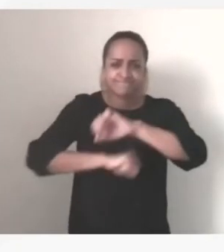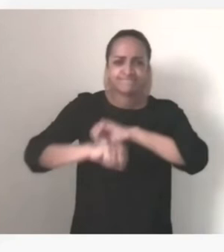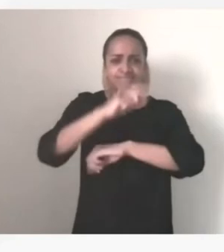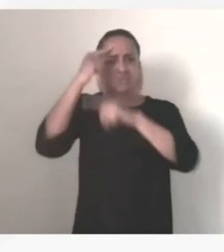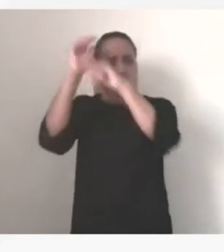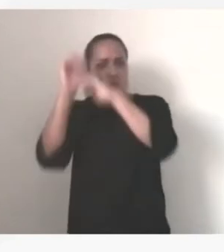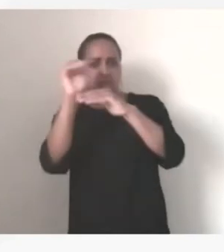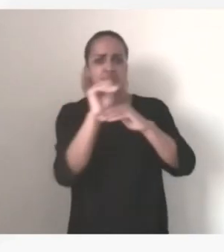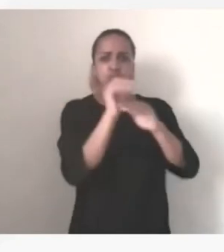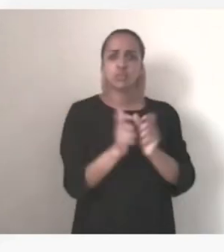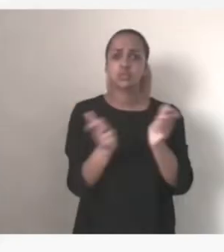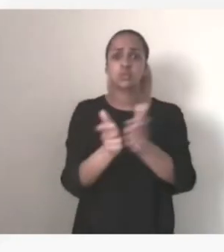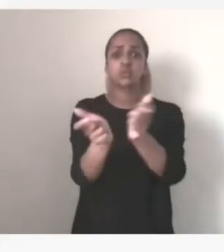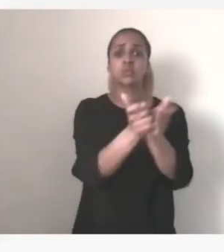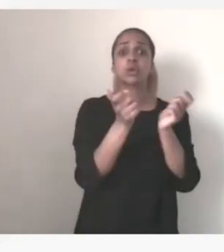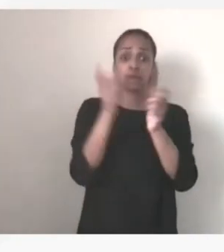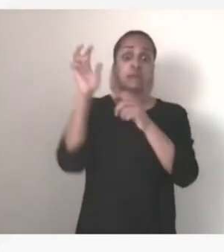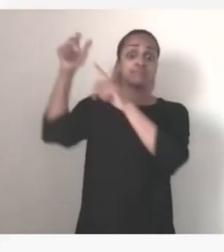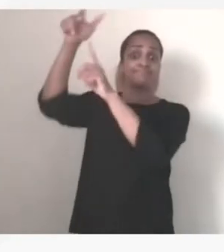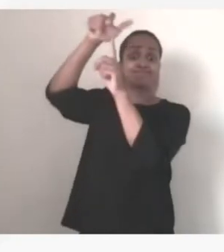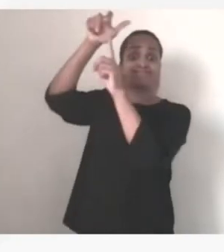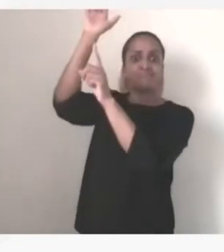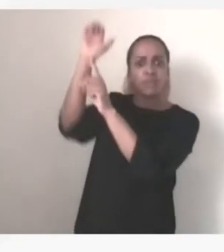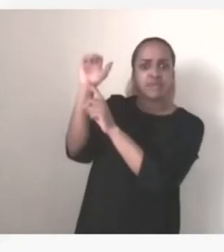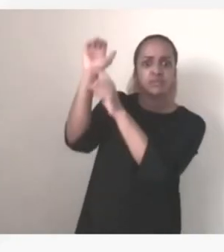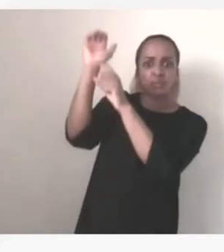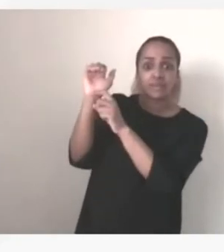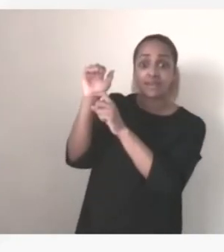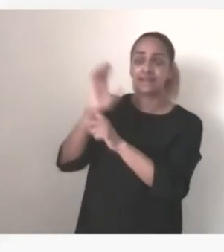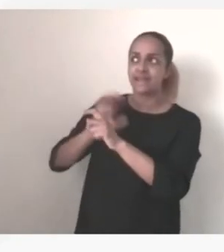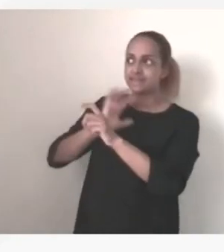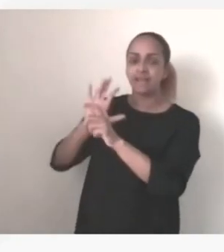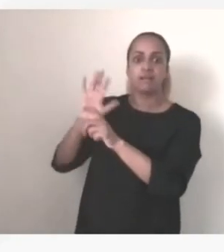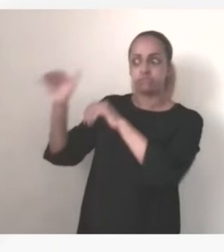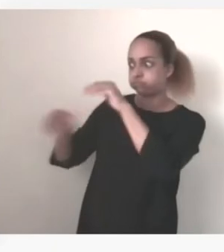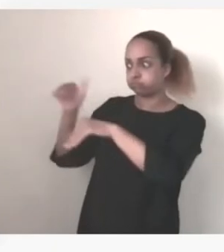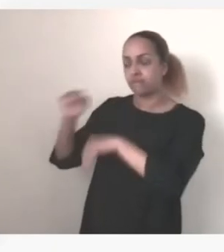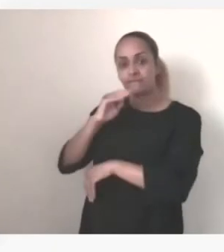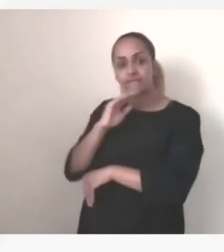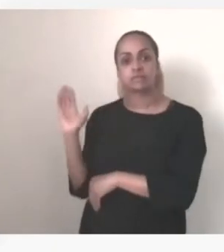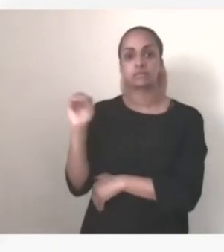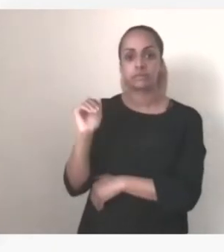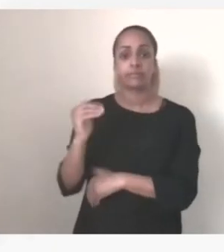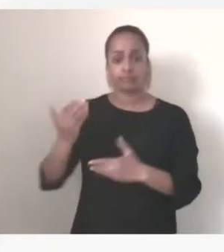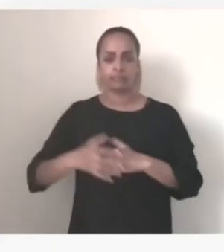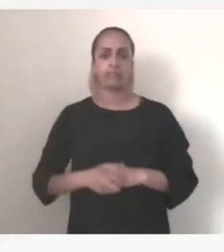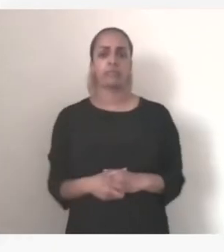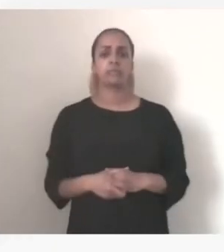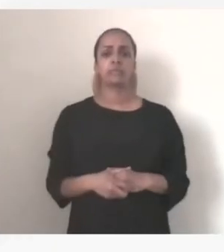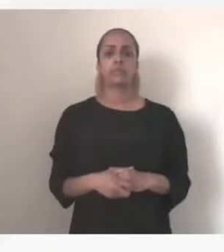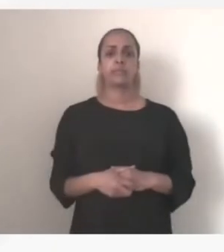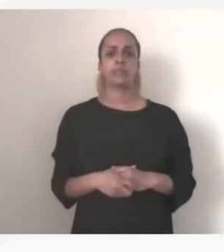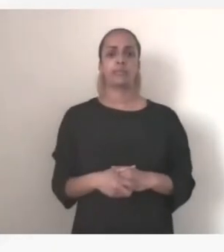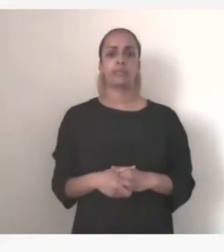spatiales puissent être mobilisés. Maintenant, la question de connectivité, elle est absolument clé. On est